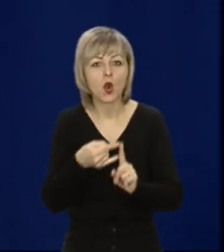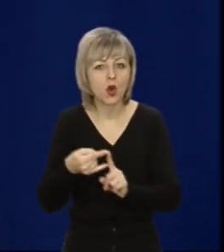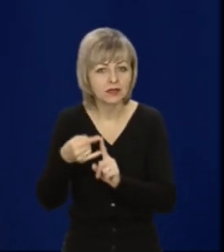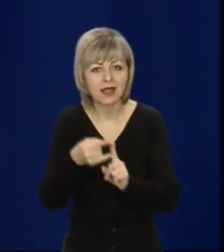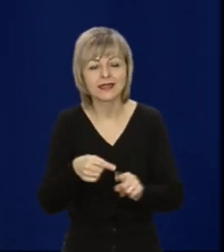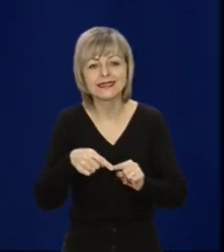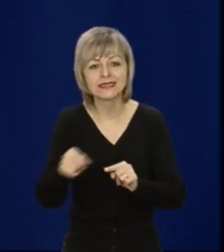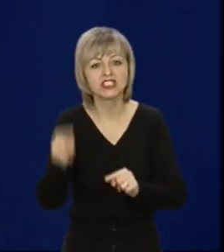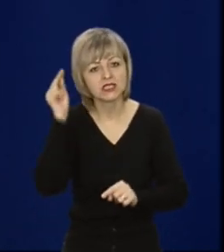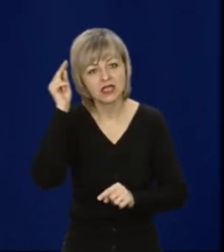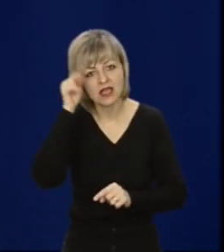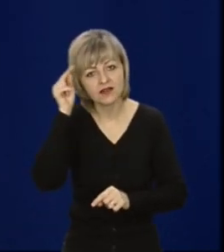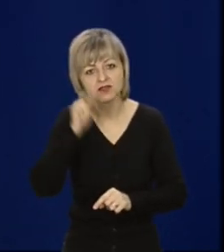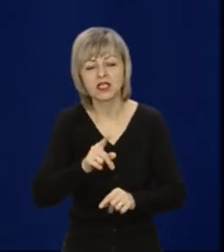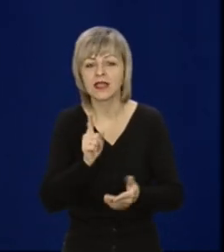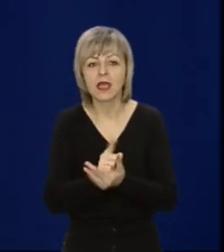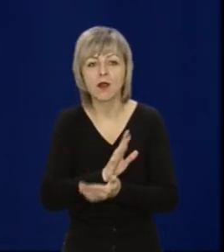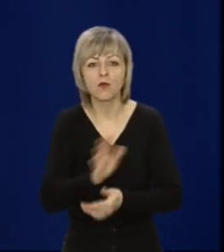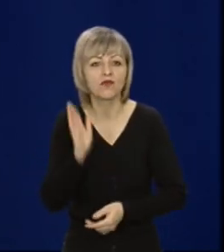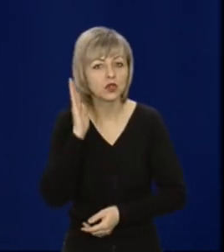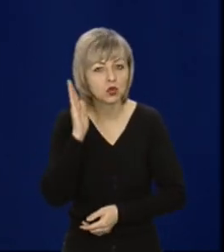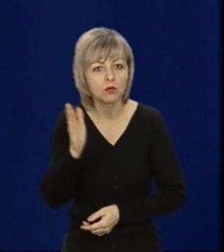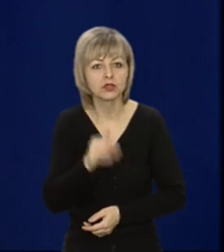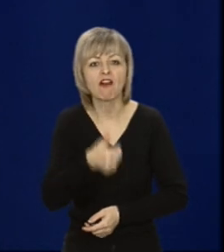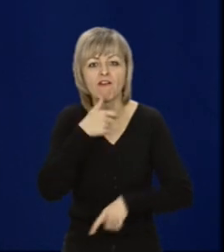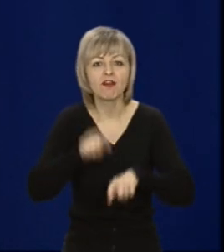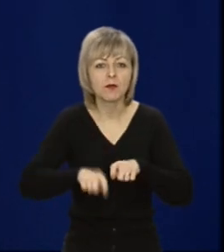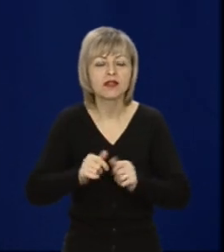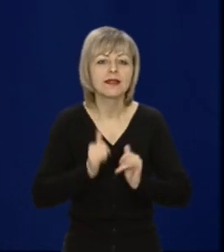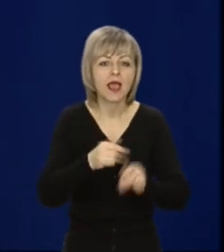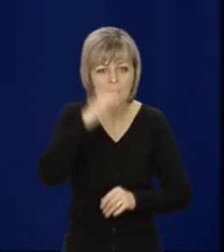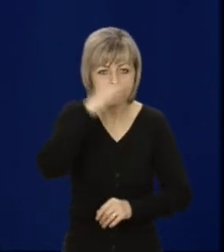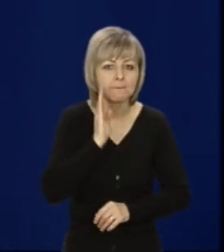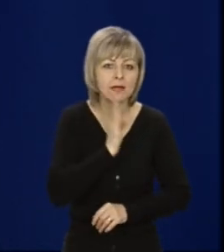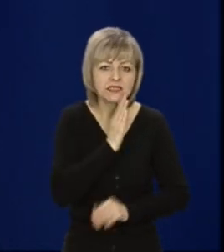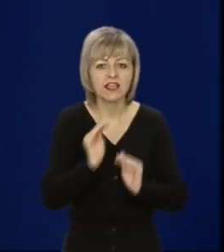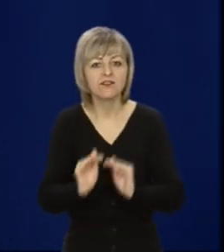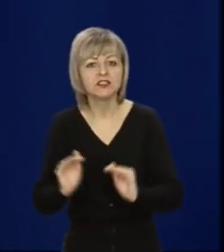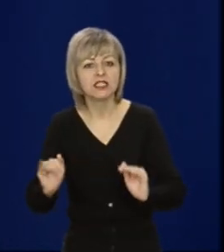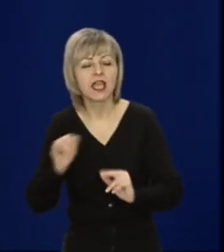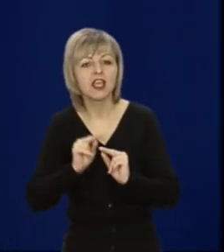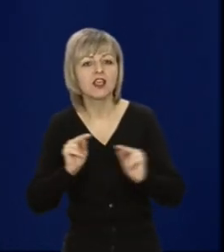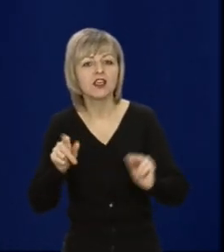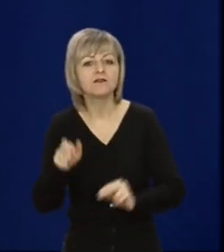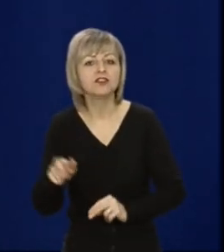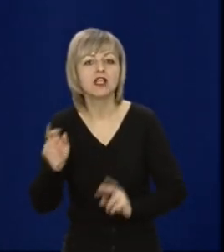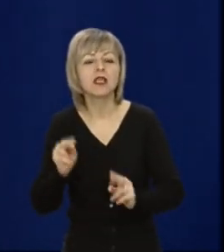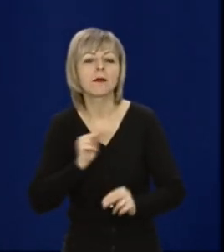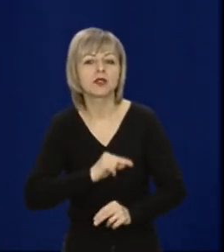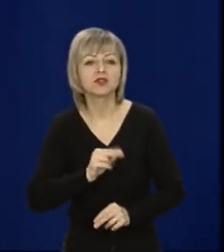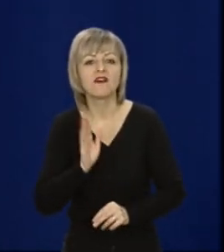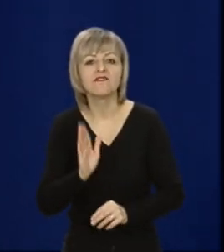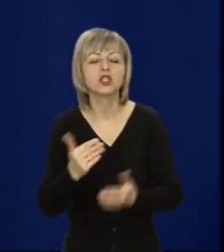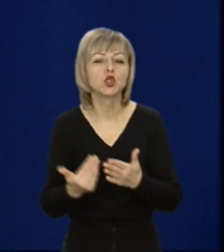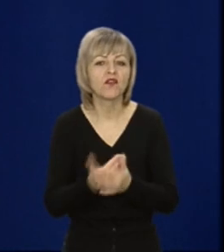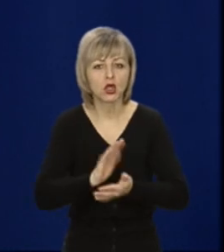Дистанційне навчання, безперечно, не повинно бути випробуванням, як для батьків, дітей і вчителів. Як працювати, власне, в нових